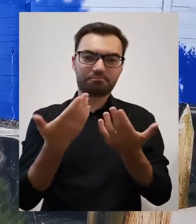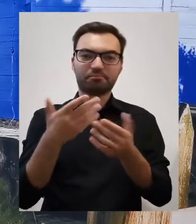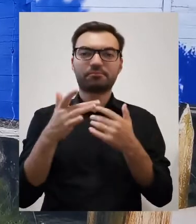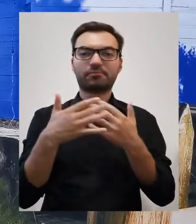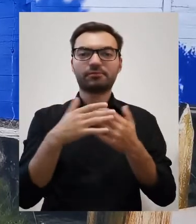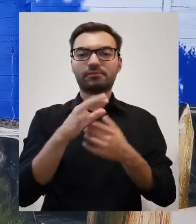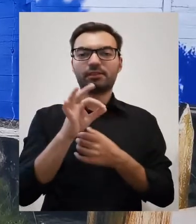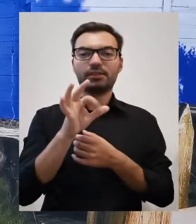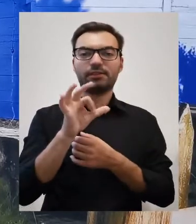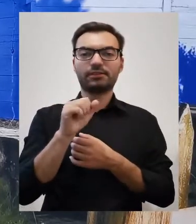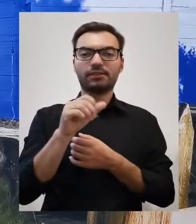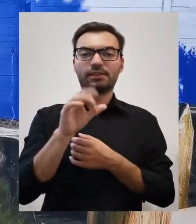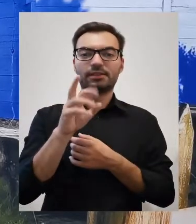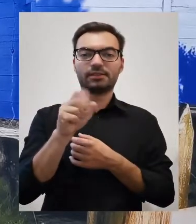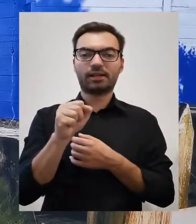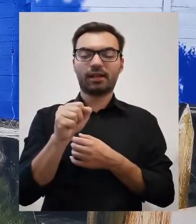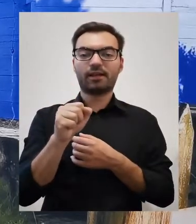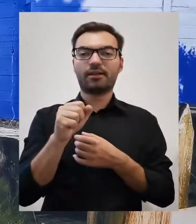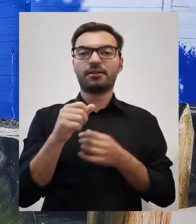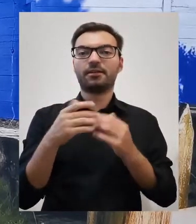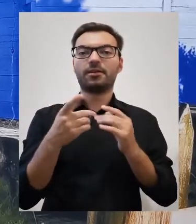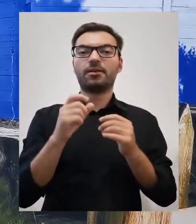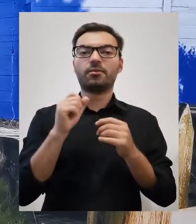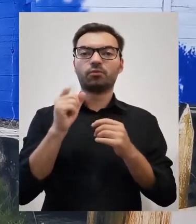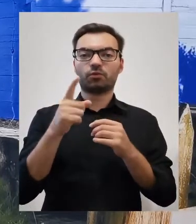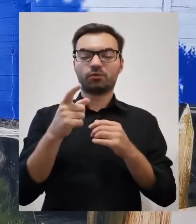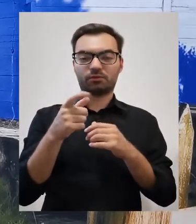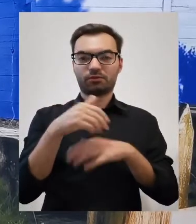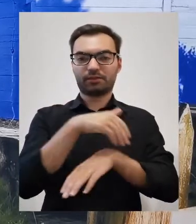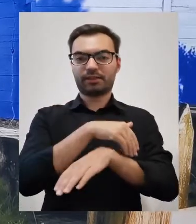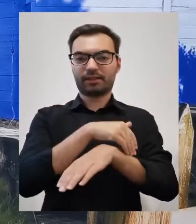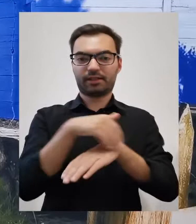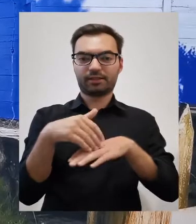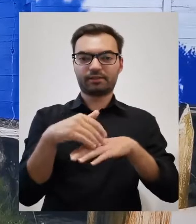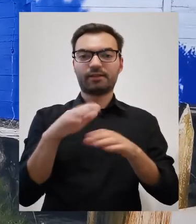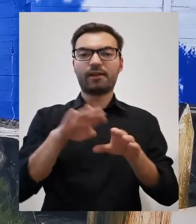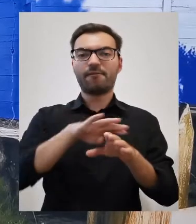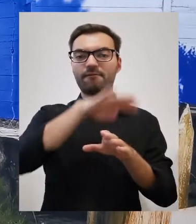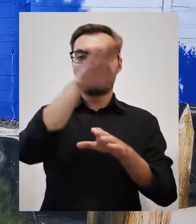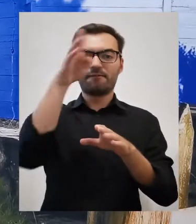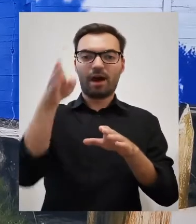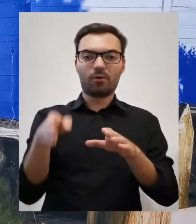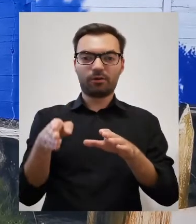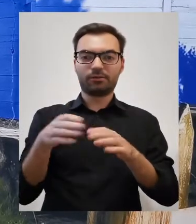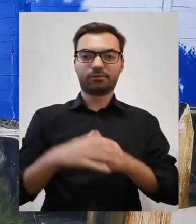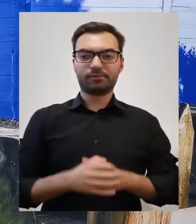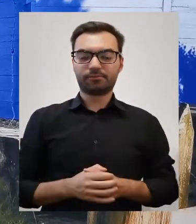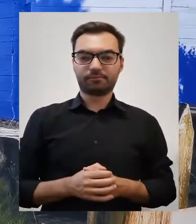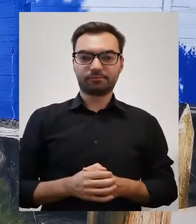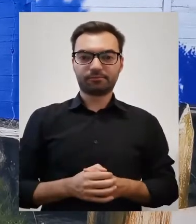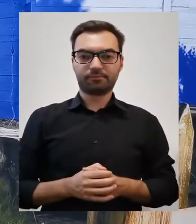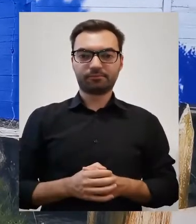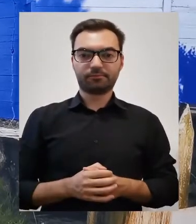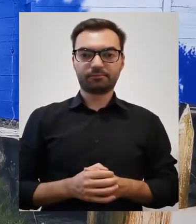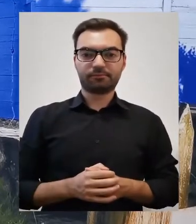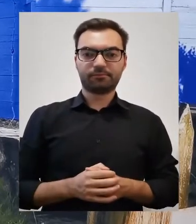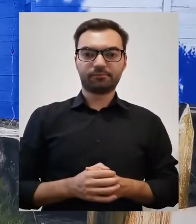przy Saskiej Kępie oddziela je od samej wody Wał Miedzeszyński.